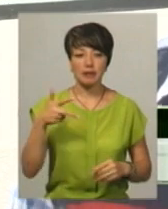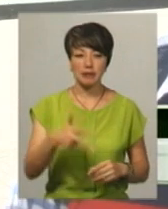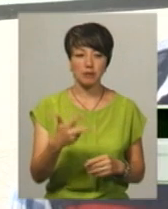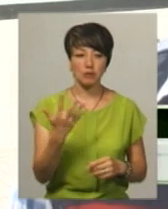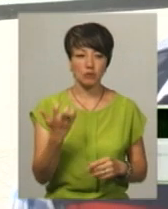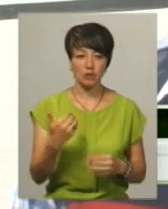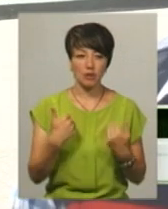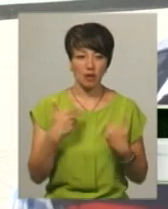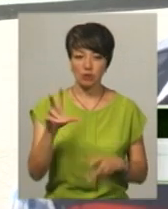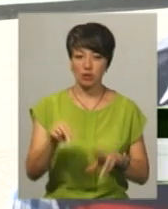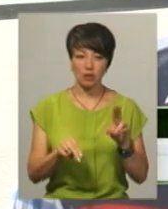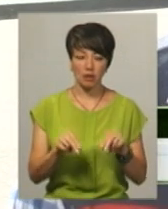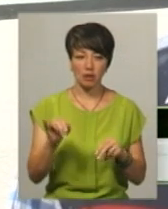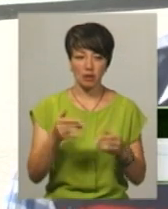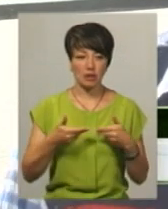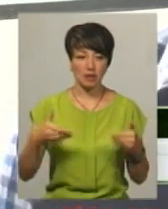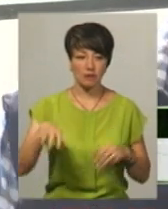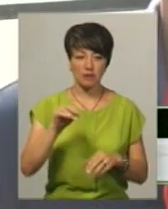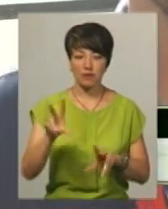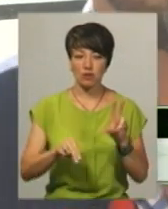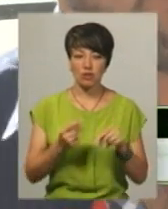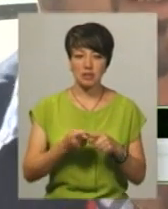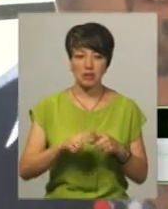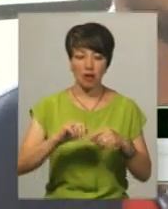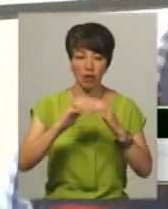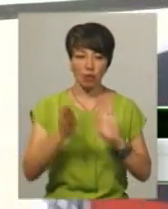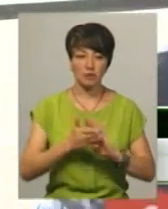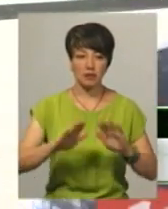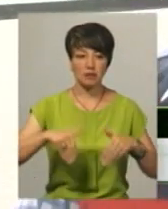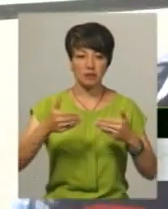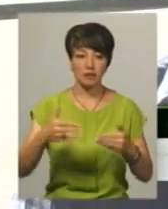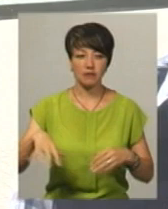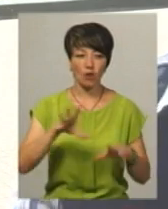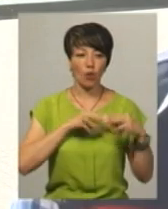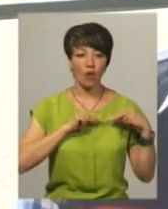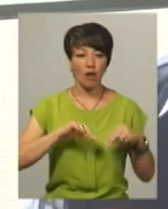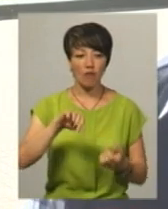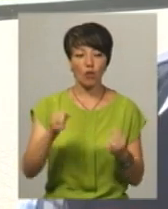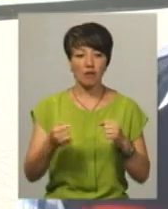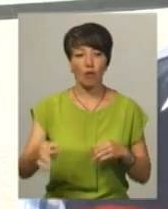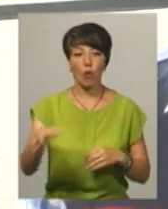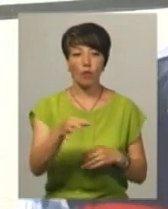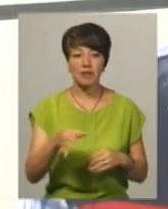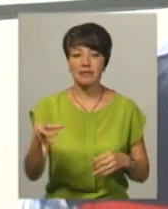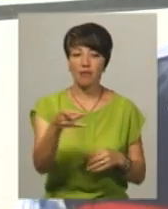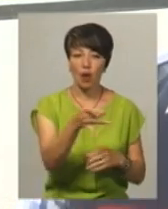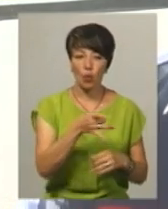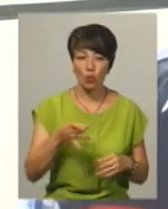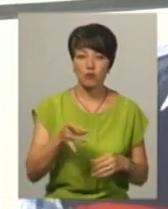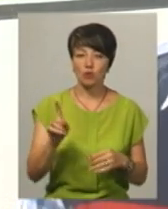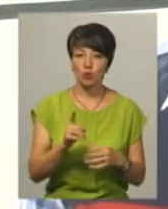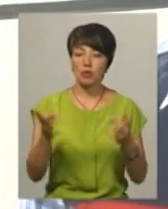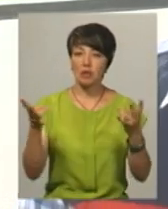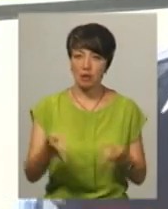тисячі, я вважаю, і нас всі вважаю, це в нас обща ініціатива, наших всіх колег, водіїв області, районів, що